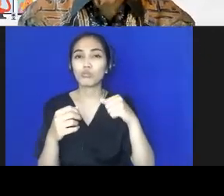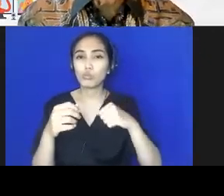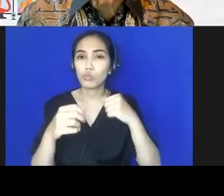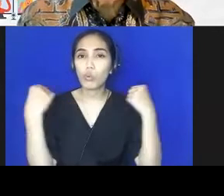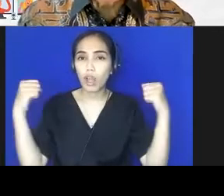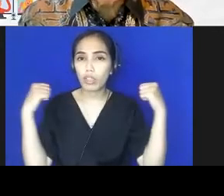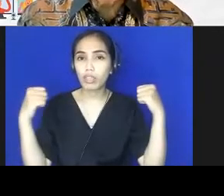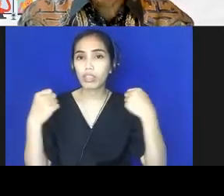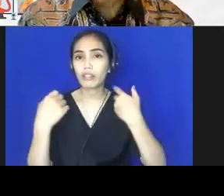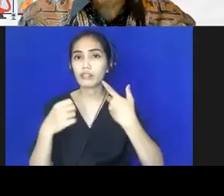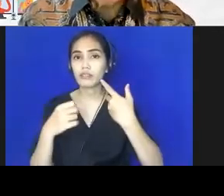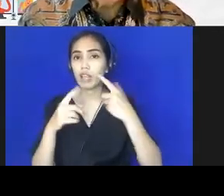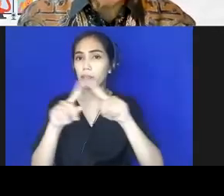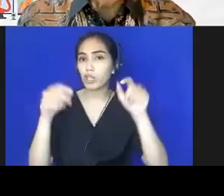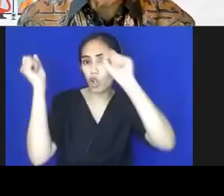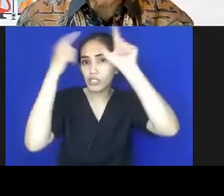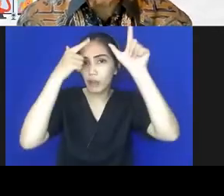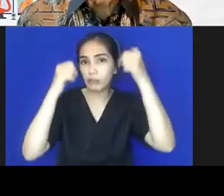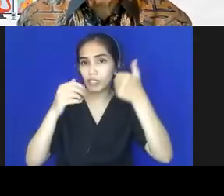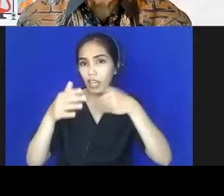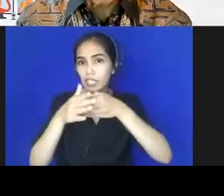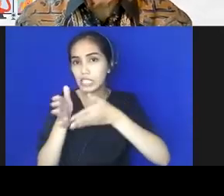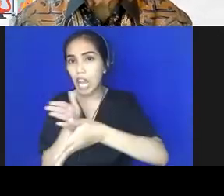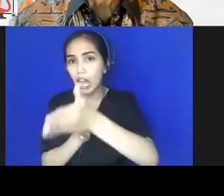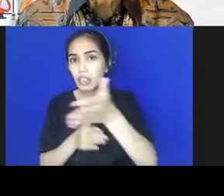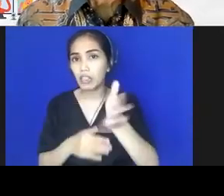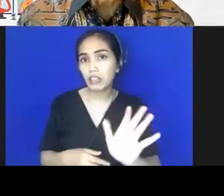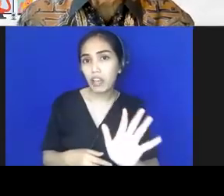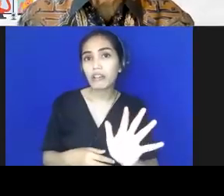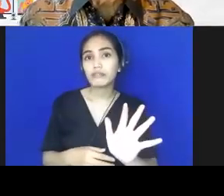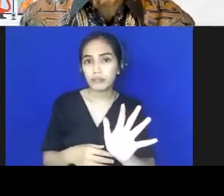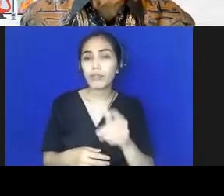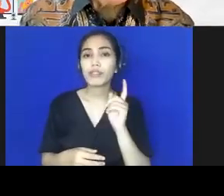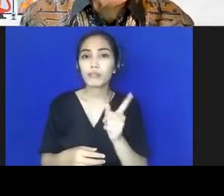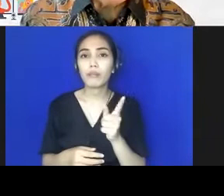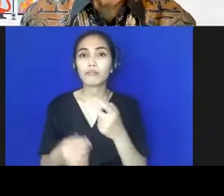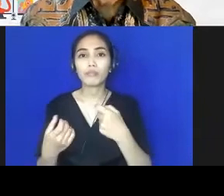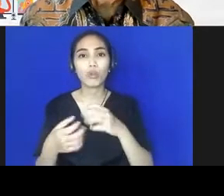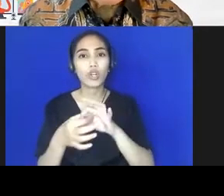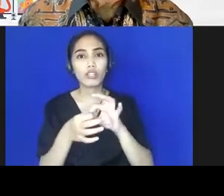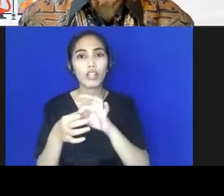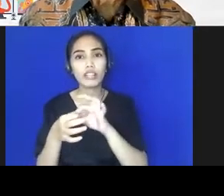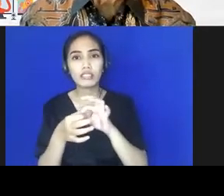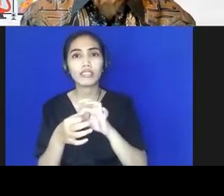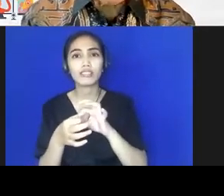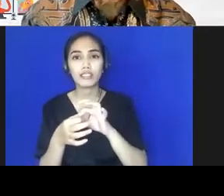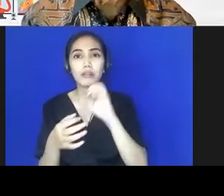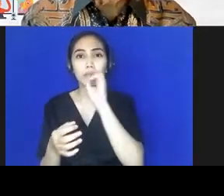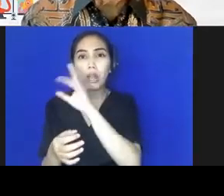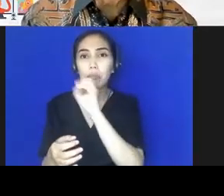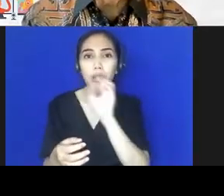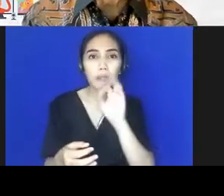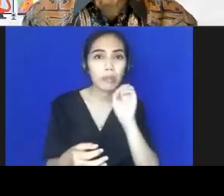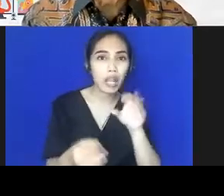konsep ini bisa dijalankan enggak? Akan lebih mudah dijalankan enggak? Karena bahasa koordinasi ini biasanya mudah disebut-sebut, mudah